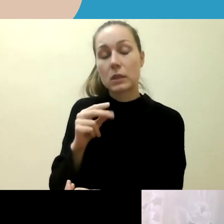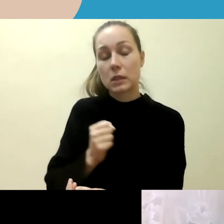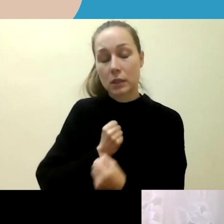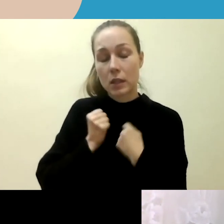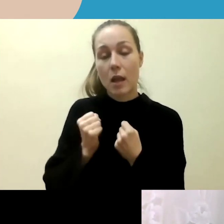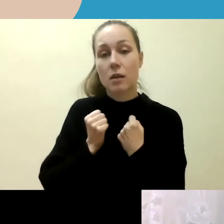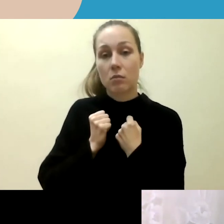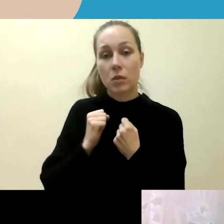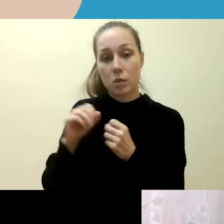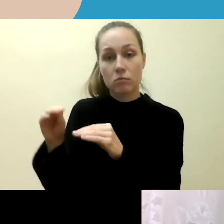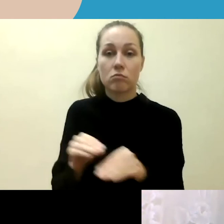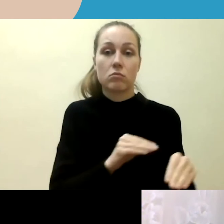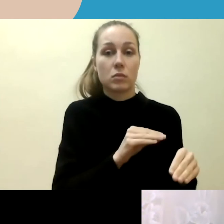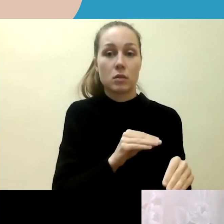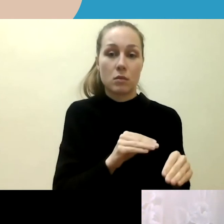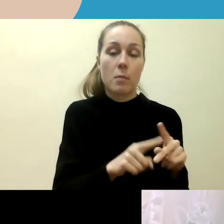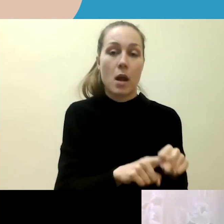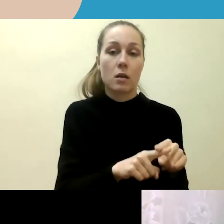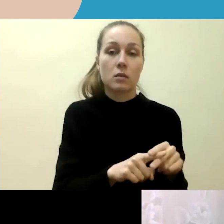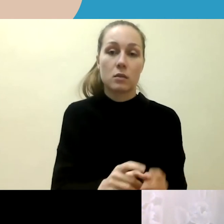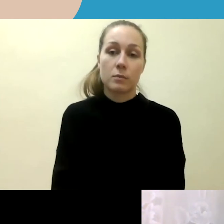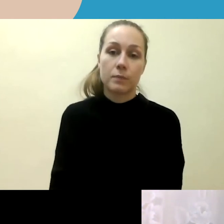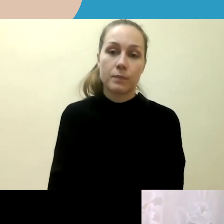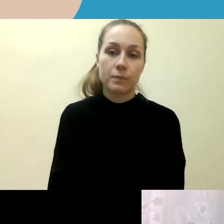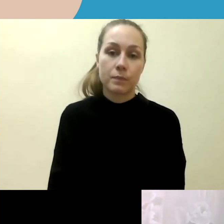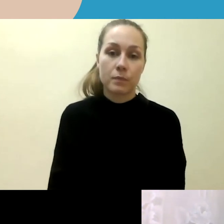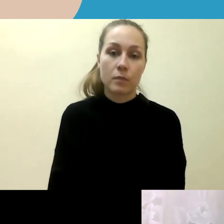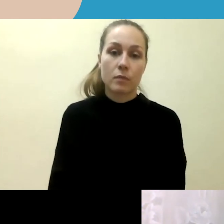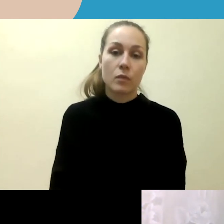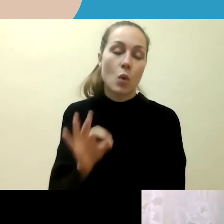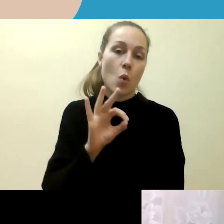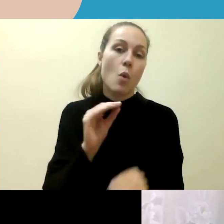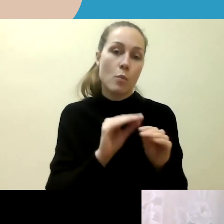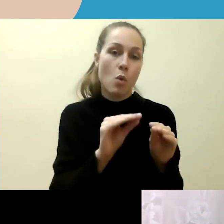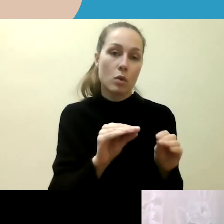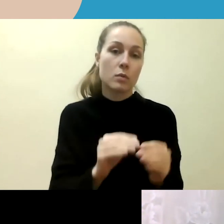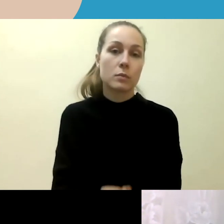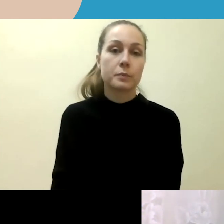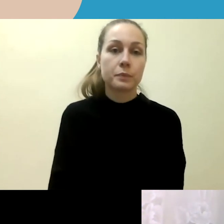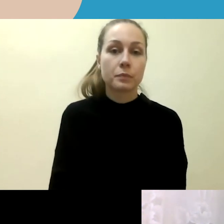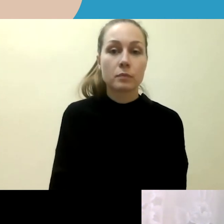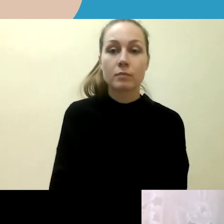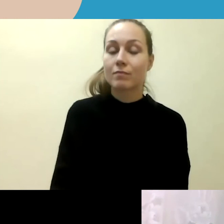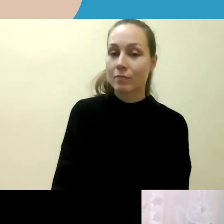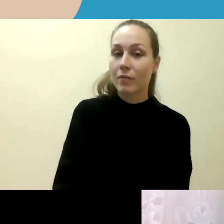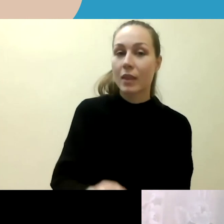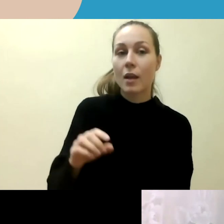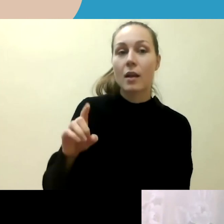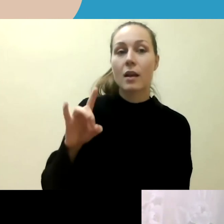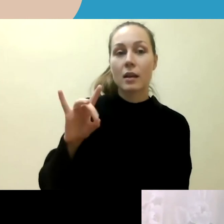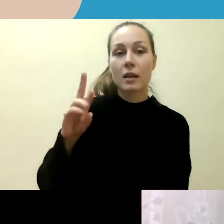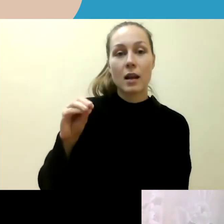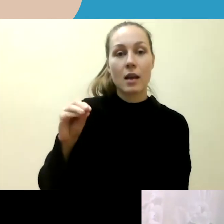praktikas, kas lėčia mokymus. Ir, pane Greblikaitė, jums taip pat,